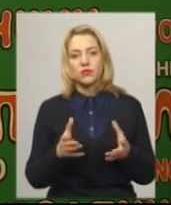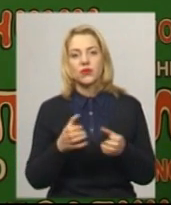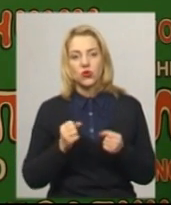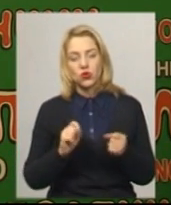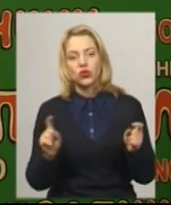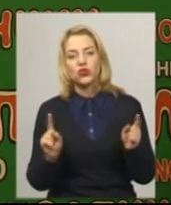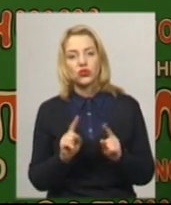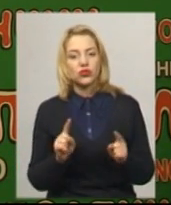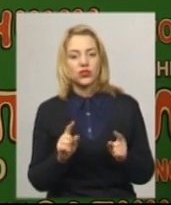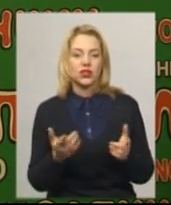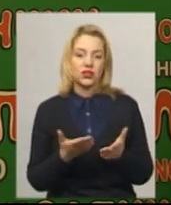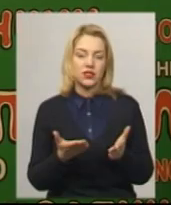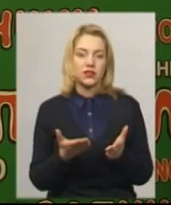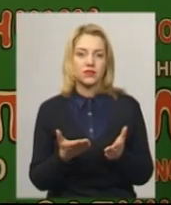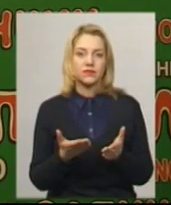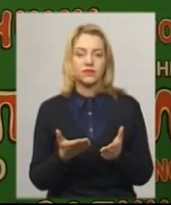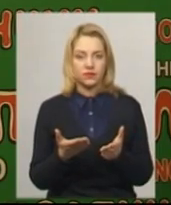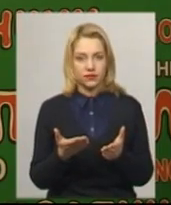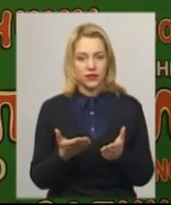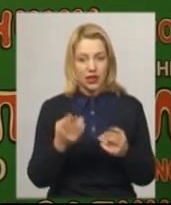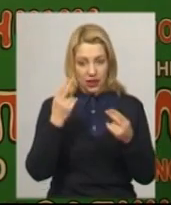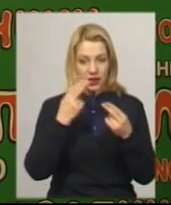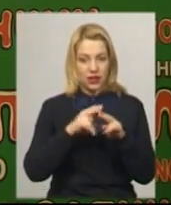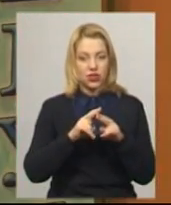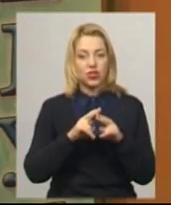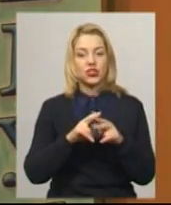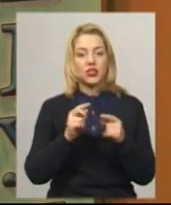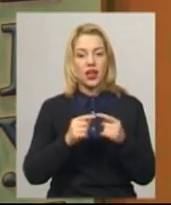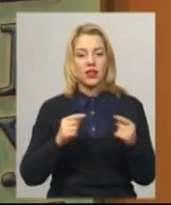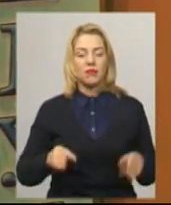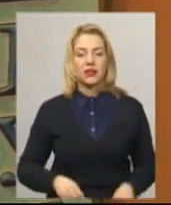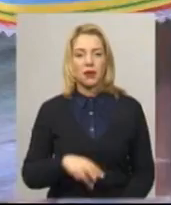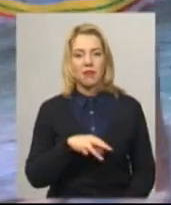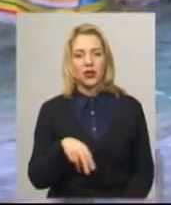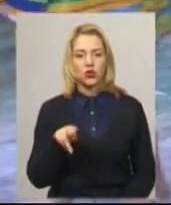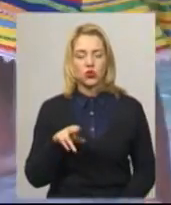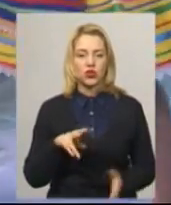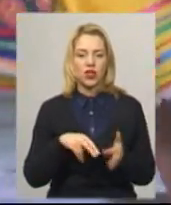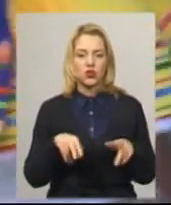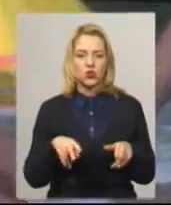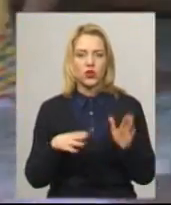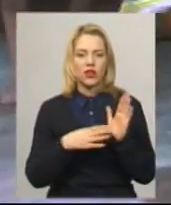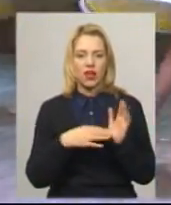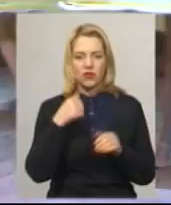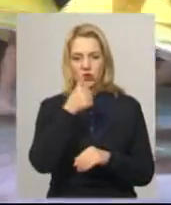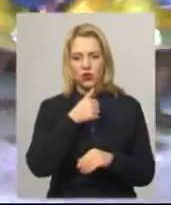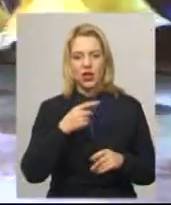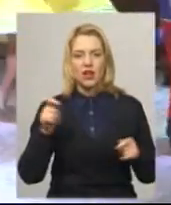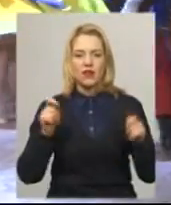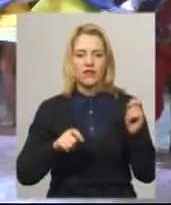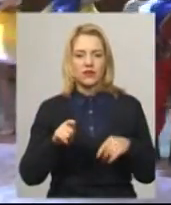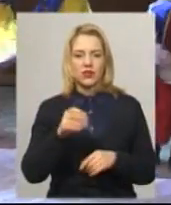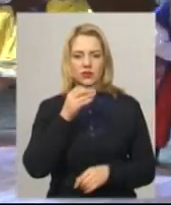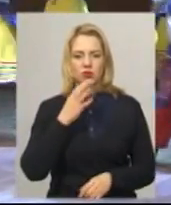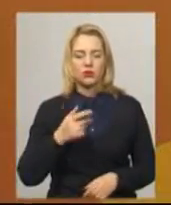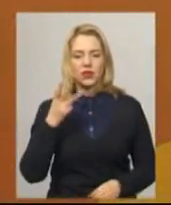якісь технічні елементи. Микита Друшкін танцює 9 років. Каже, на фестивалі йому сподобалось.